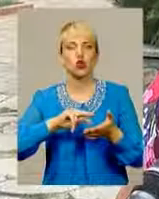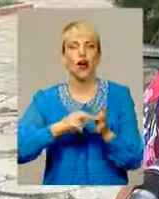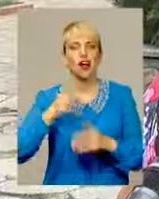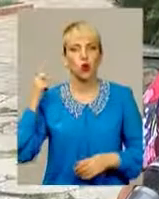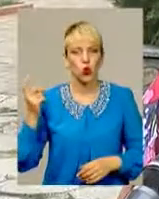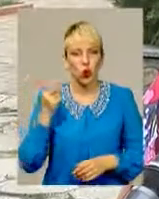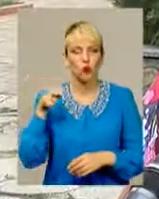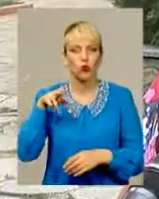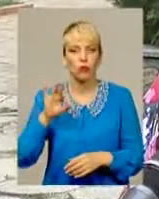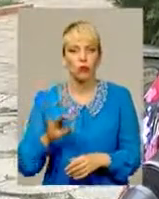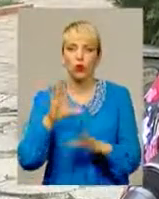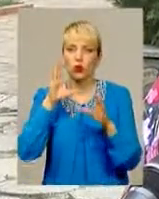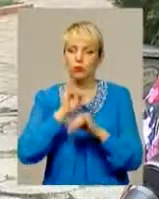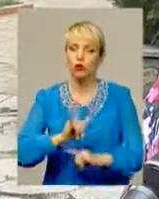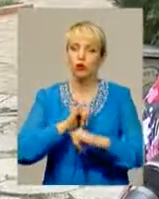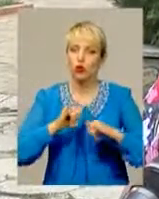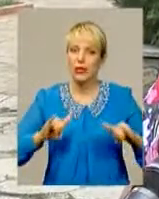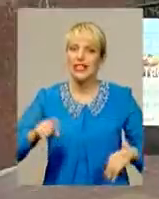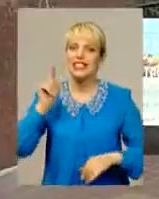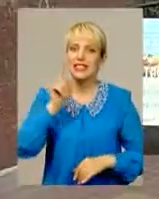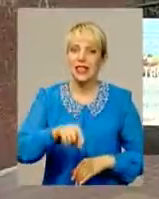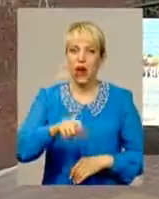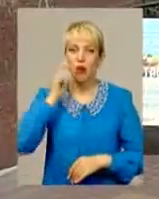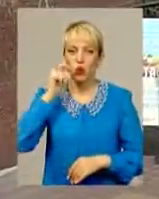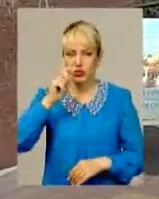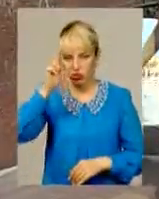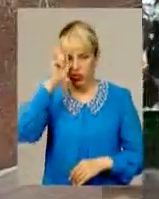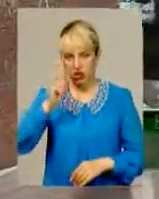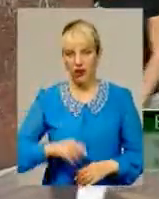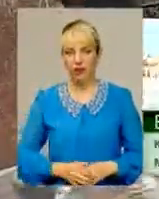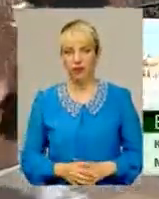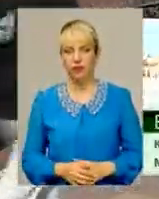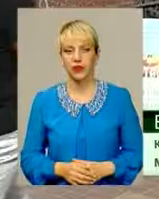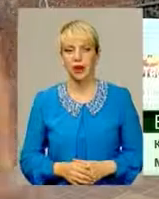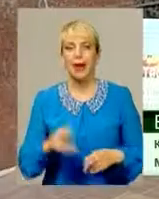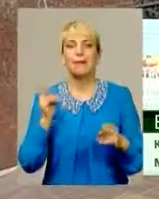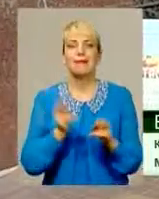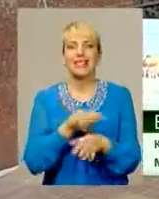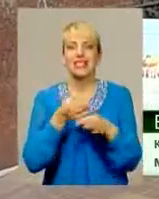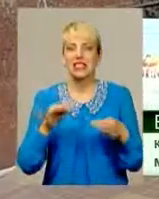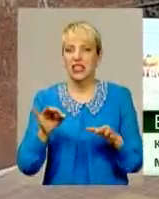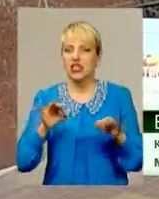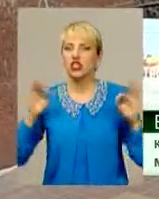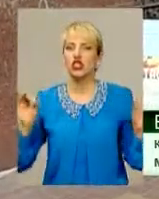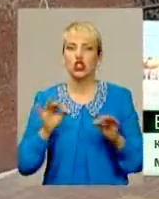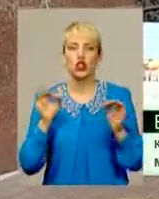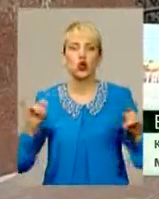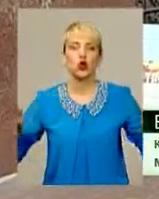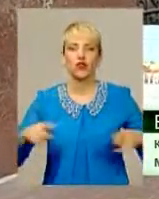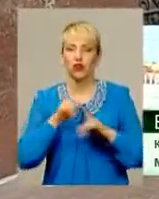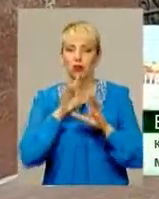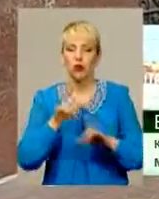успішну розбудову саме української держави. Без незалежності, напевно, нічого взагалі творитися не може. Не буде ні